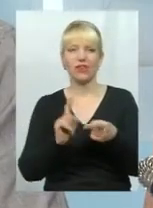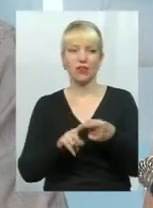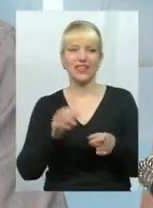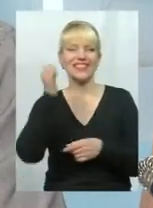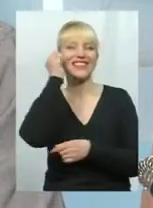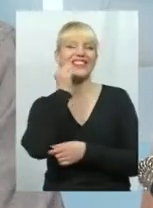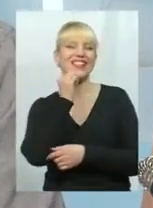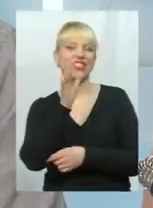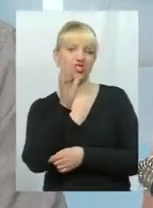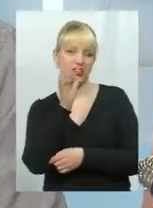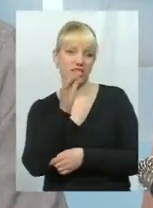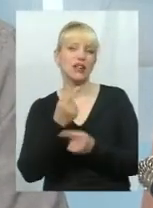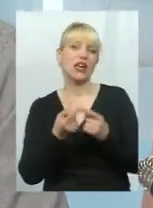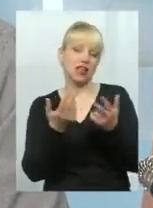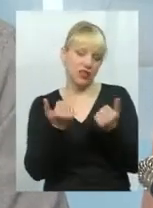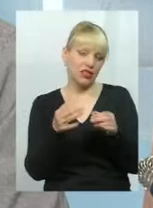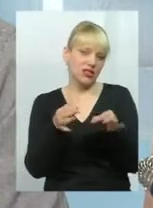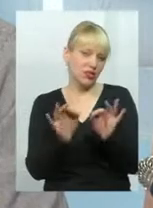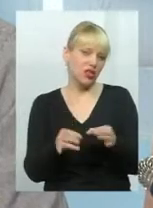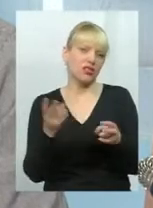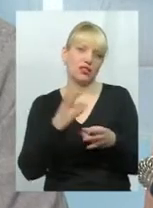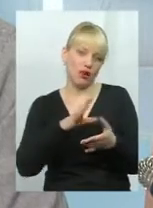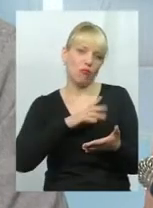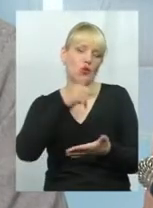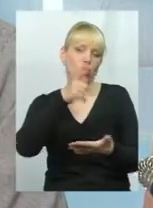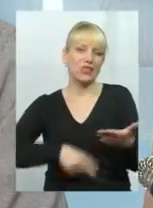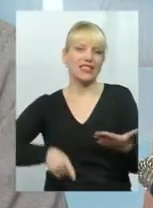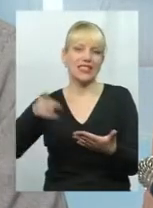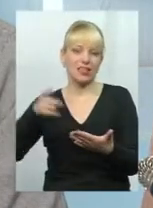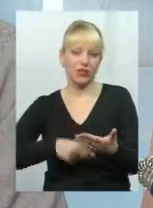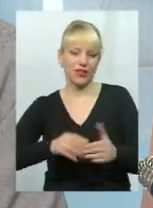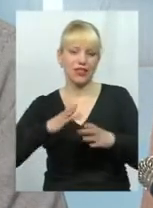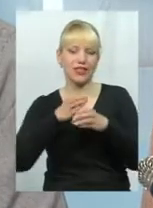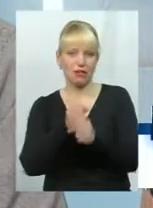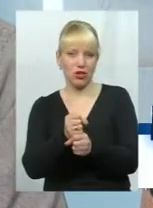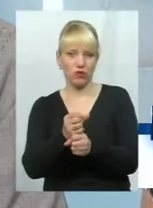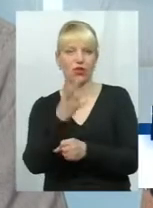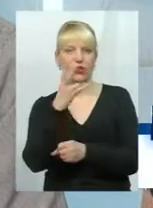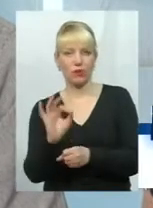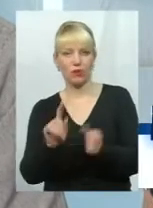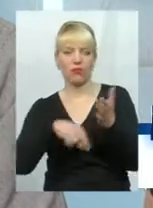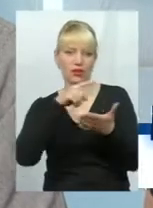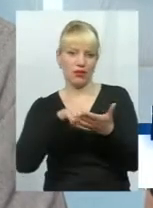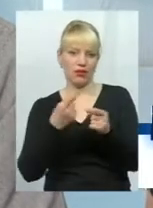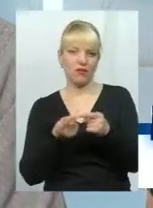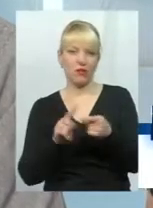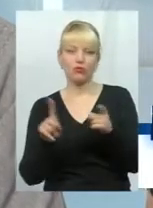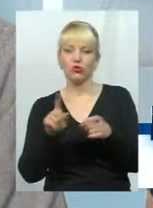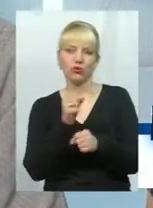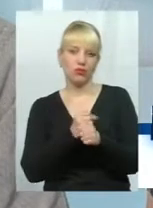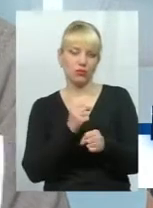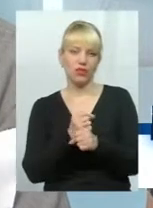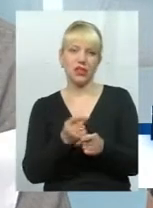часів, і їх, звичайно, їх треба було зменшувати. Але питання в тому, що робиться